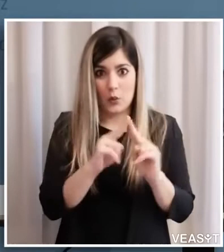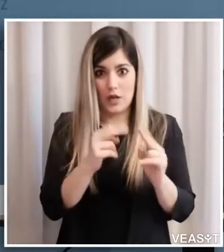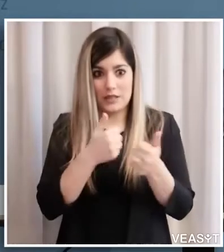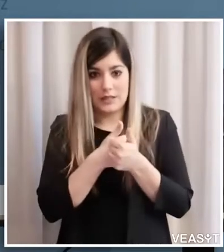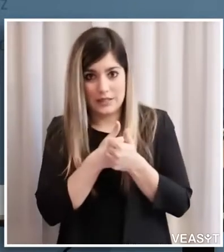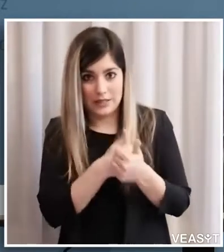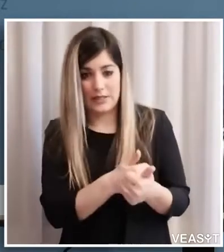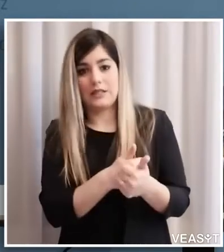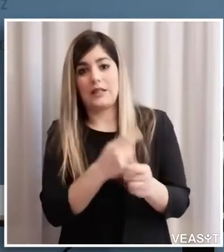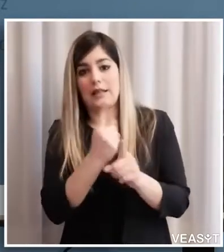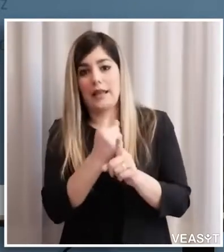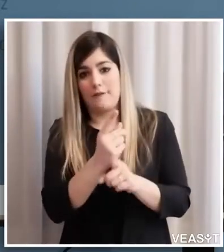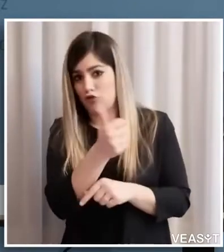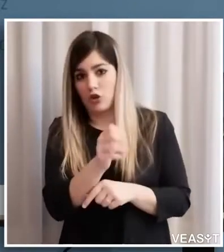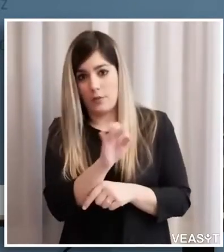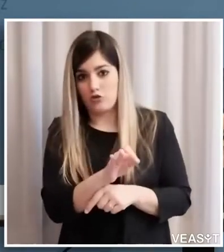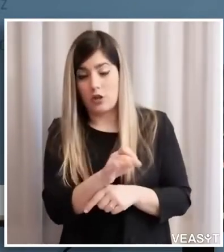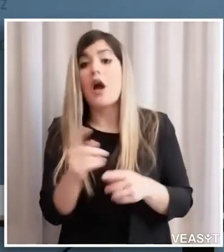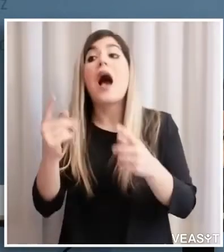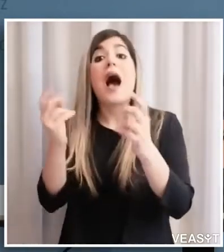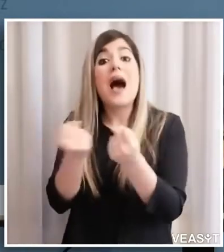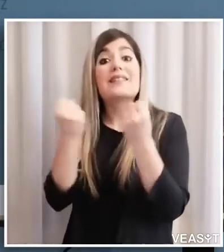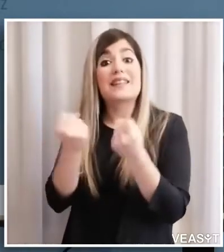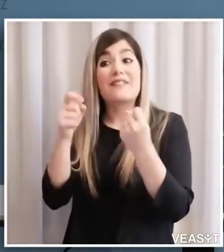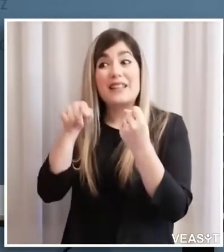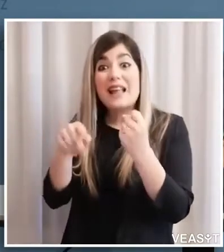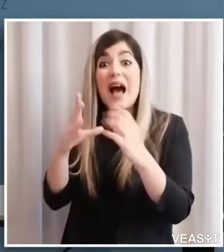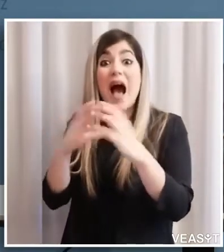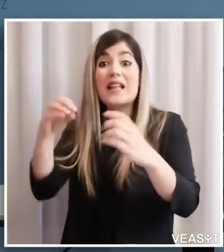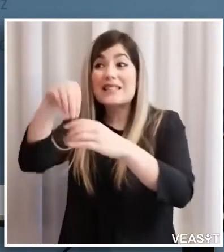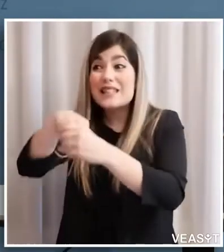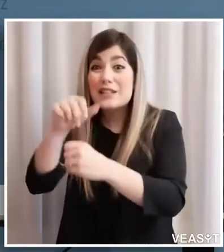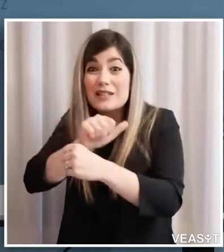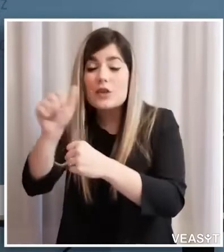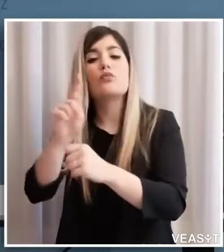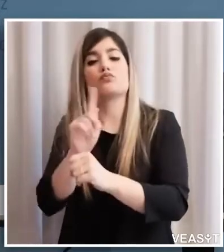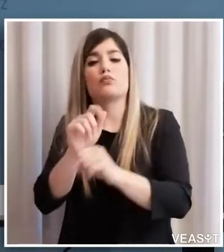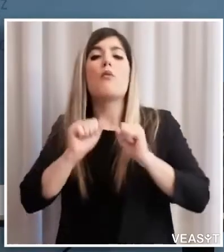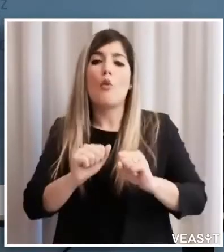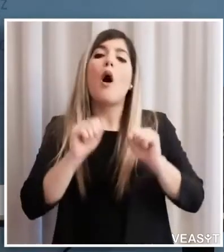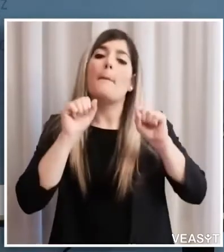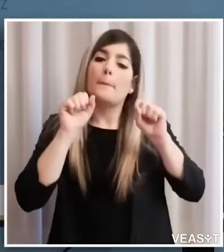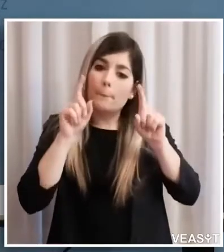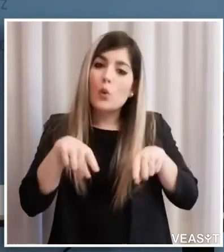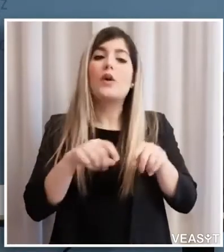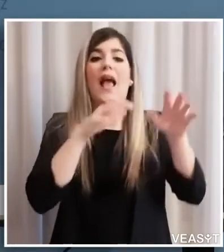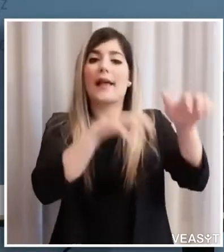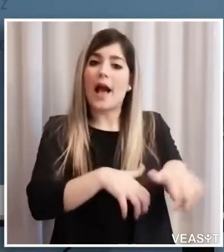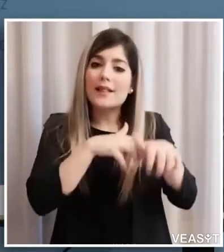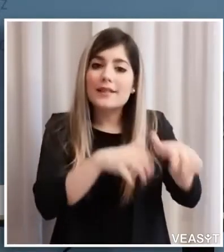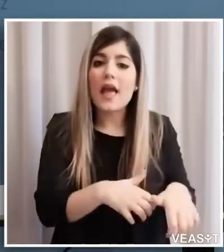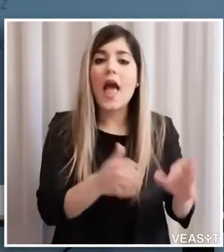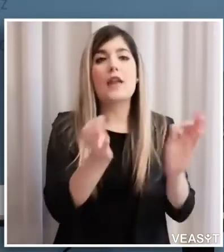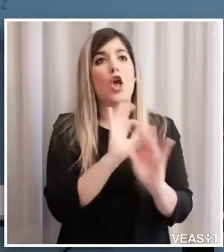anche al di fuori diciamo della sede aziendale allora vuol dire diciamo in un cantiere o diciamo dove bisogna montare o comunque